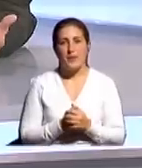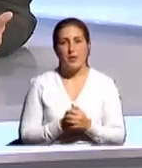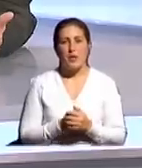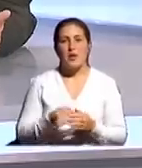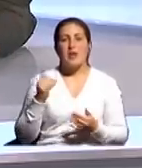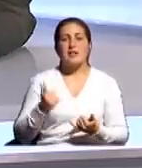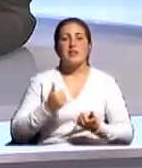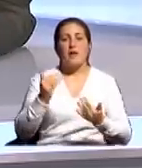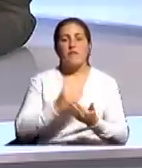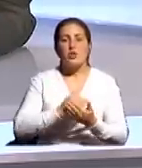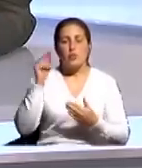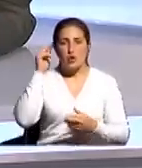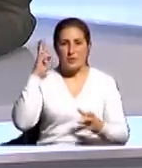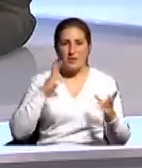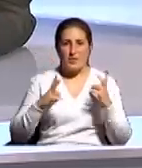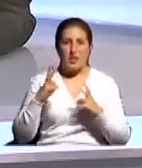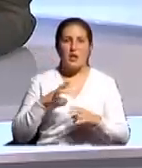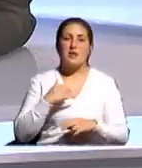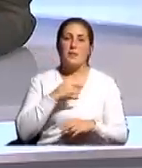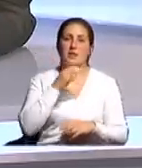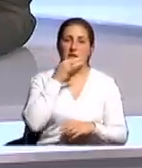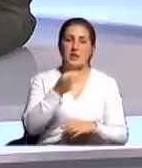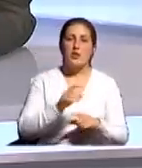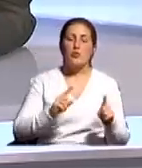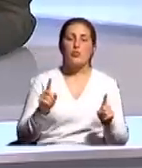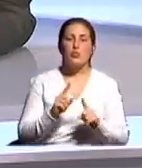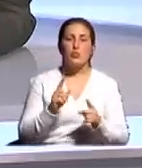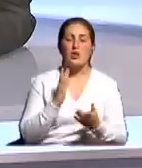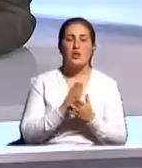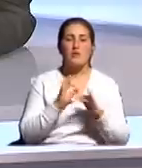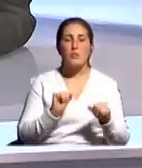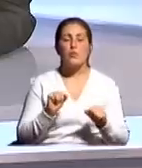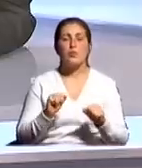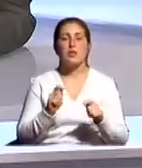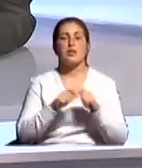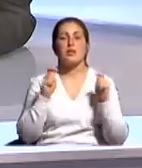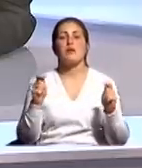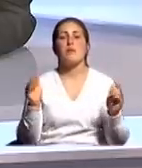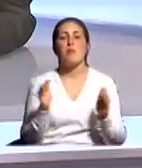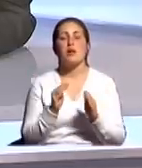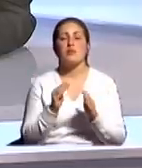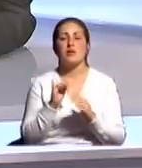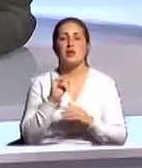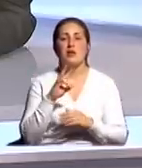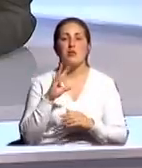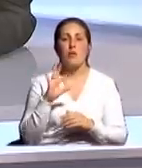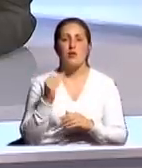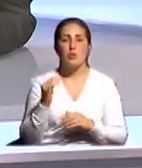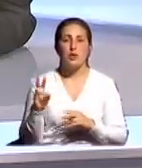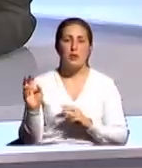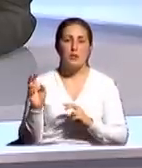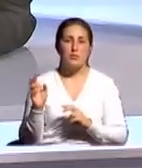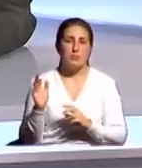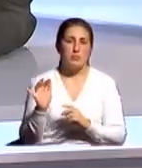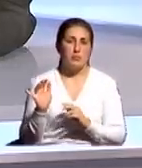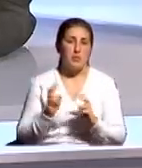учебных заведений, здесь я бы сказал, что возможность есть создание так называемых малых инновационных предприятий, где, опять же,